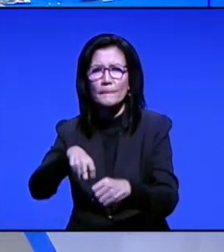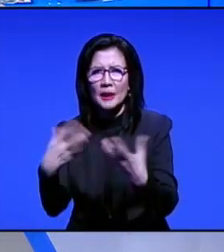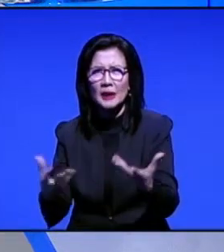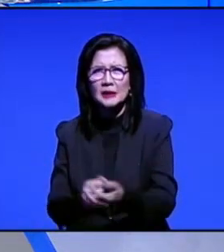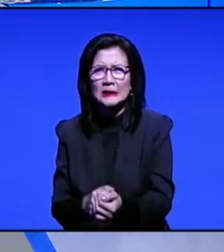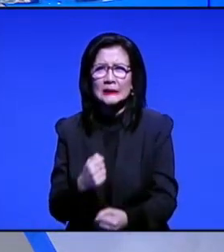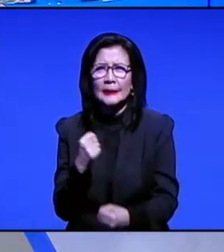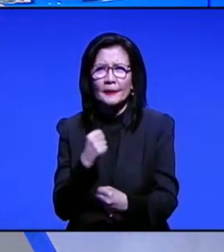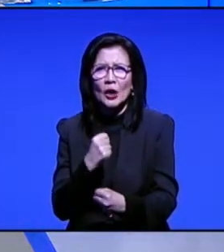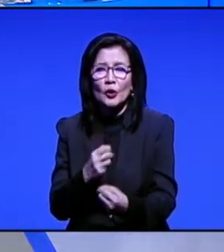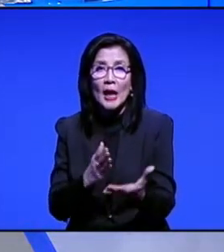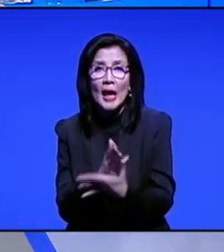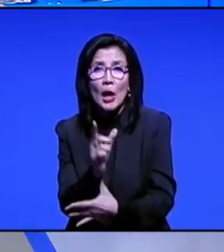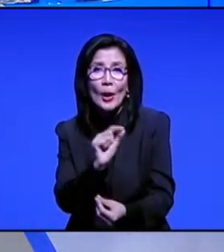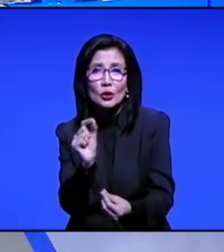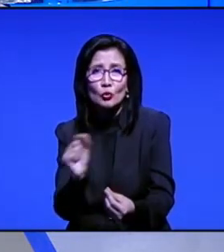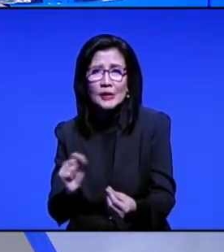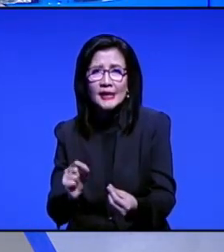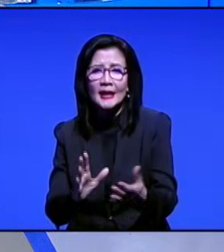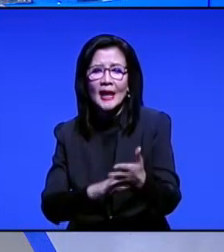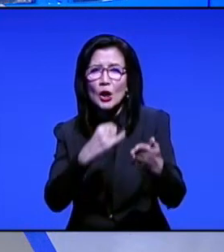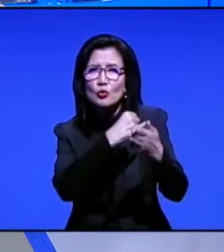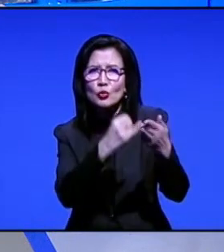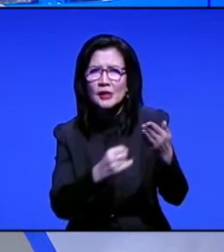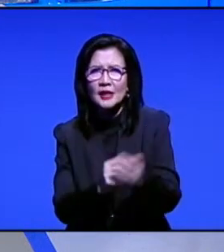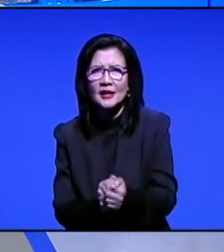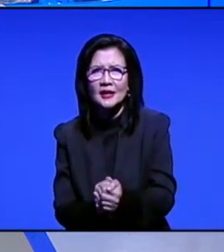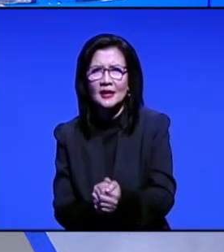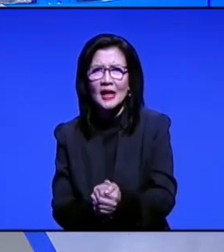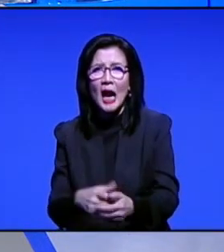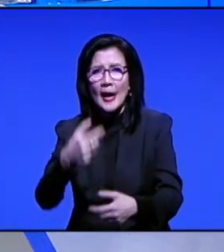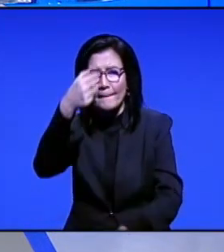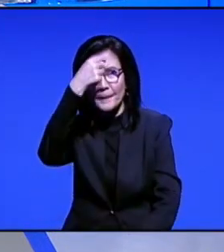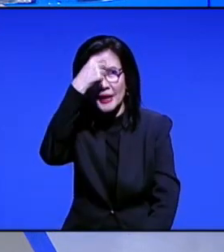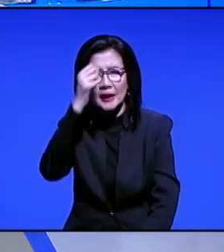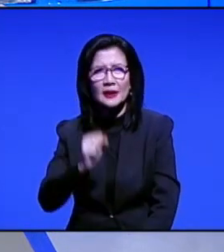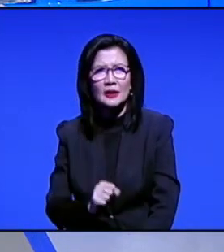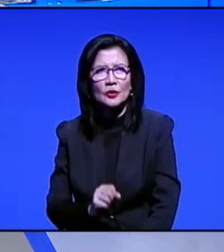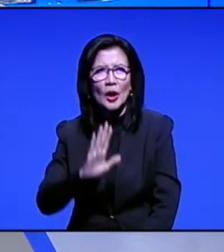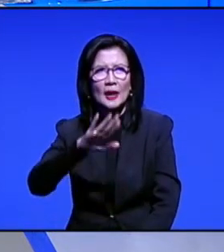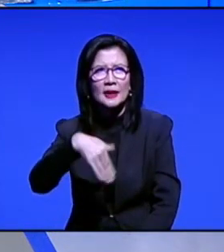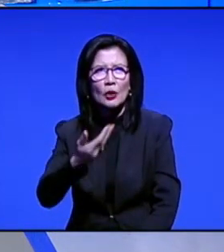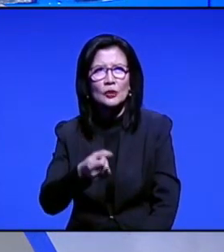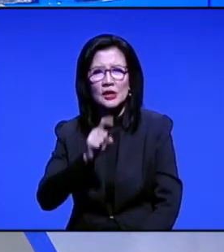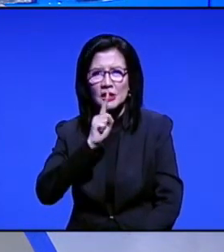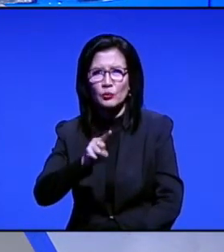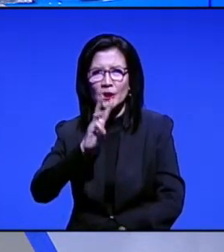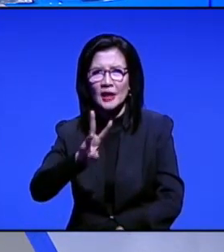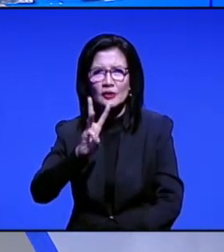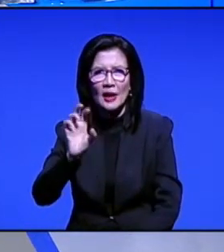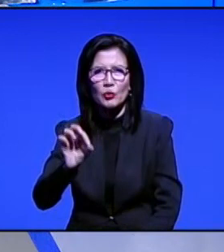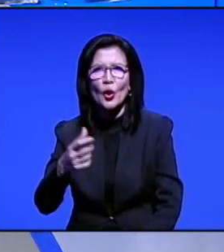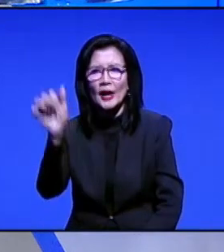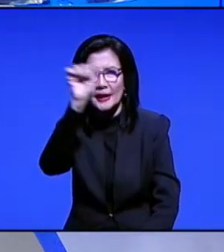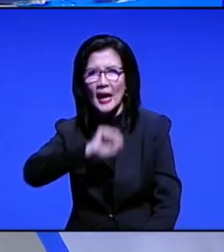kengeriannya lewat tulisan dan juga lukisan. Wabah maut hitam meletup pada dekade 1330 di Asia